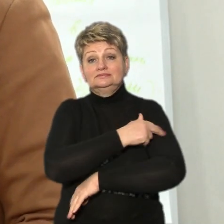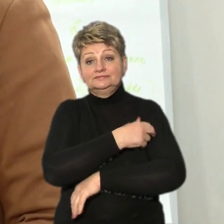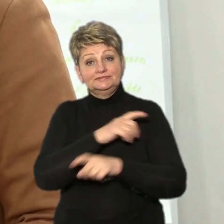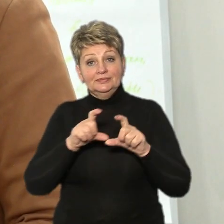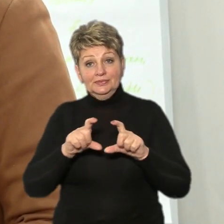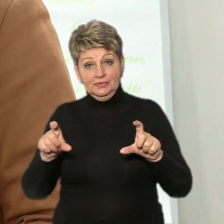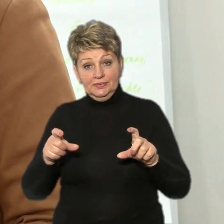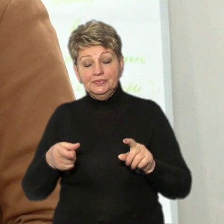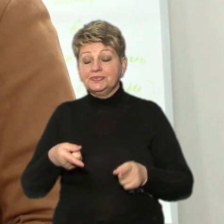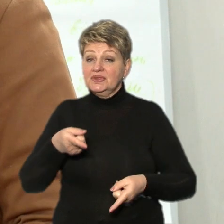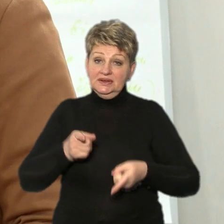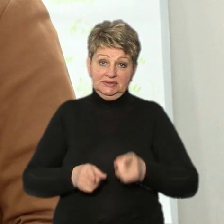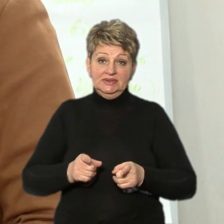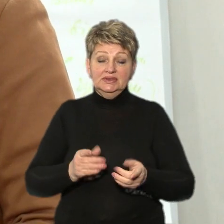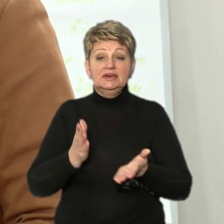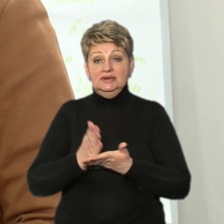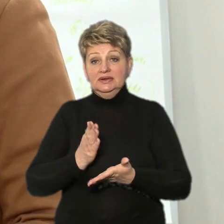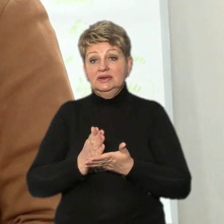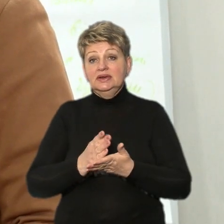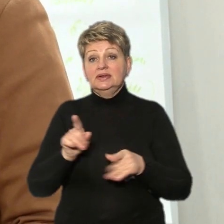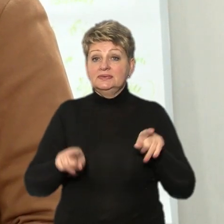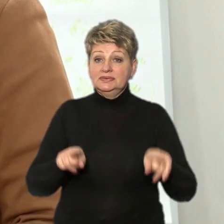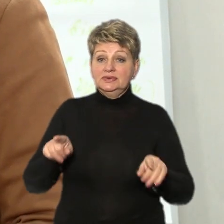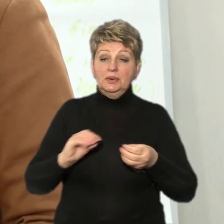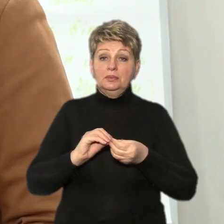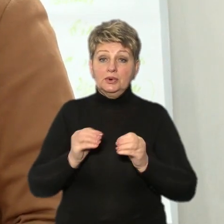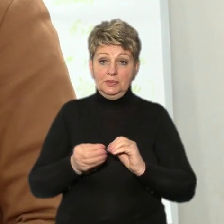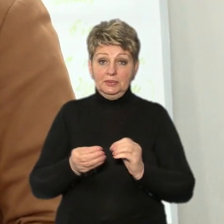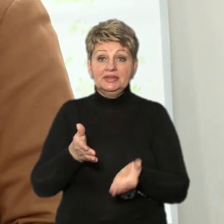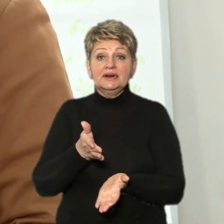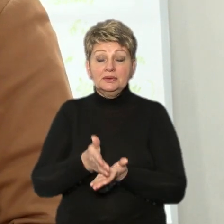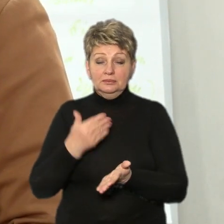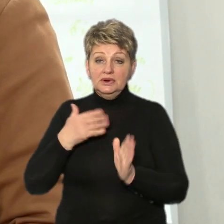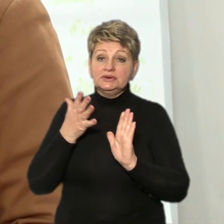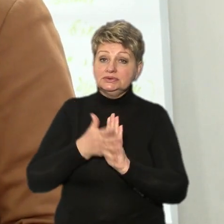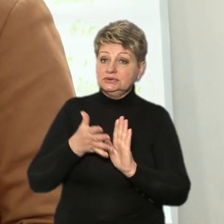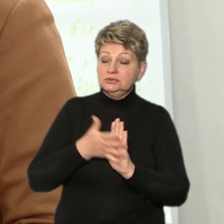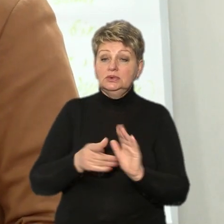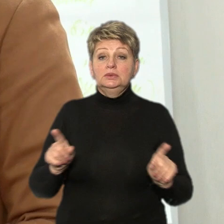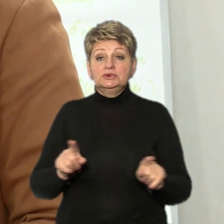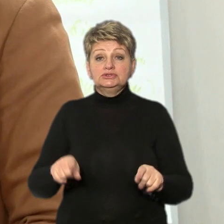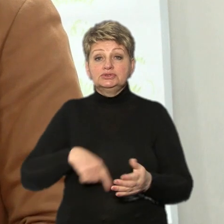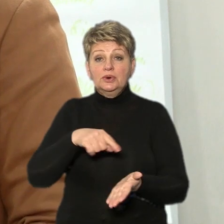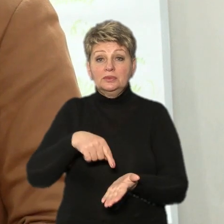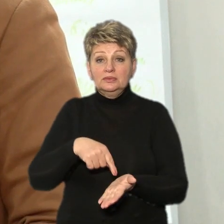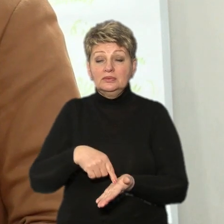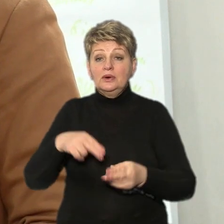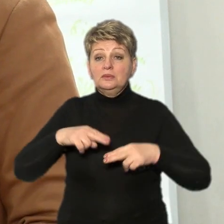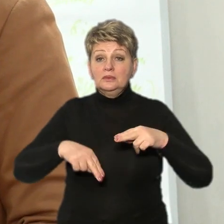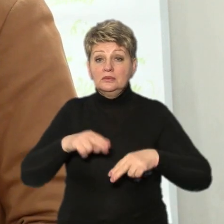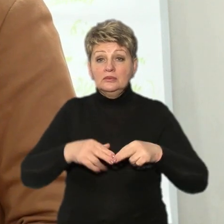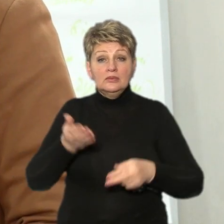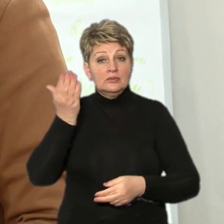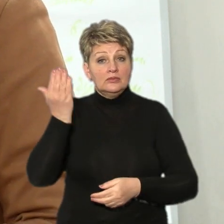дійсно, певні проблеми є, проблематика є, тому що ми розуміємо, що місто будувалося ще в ті часи